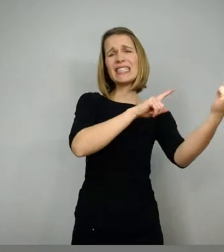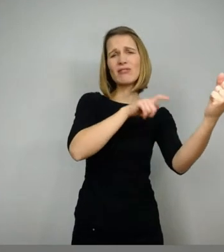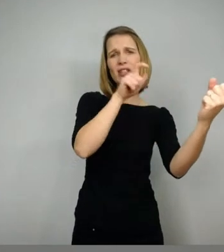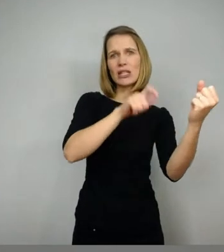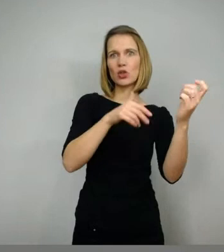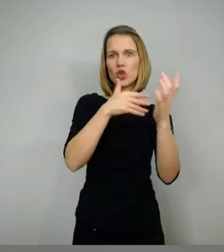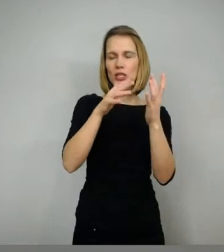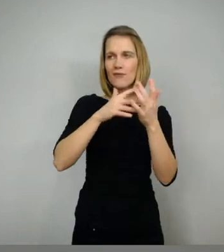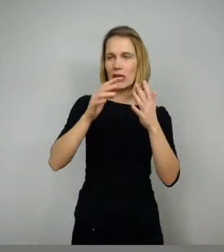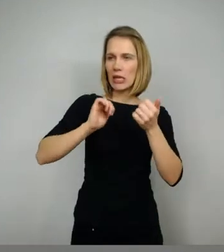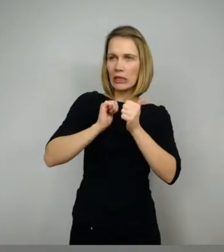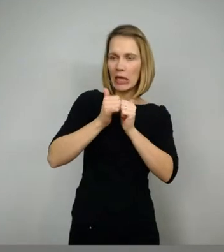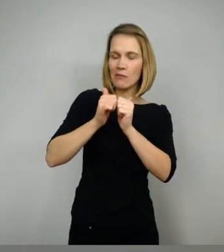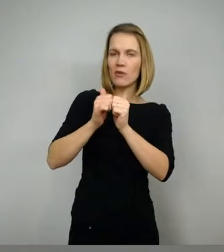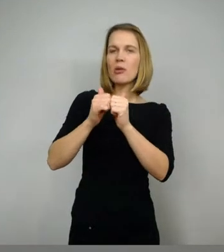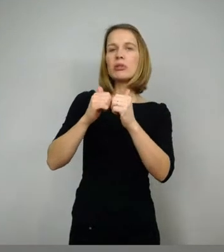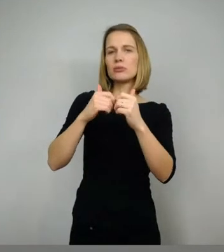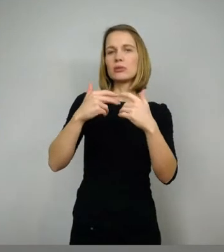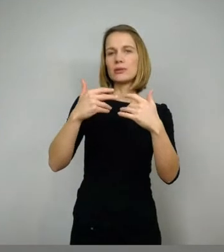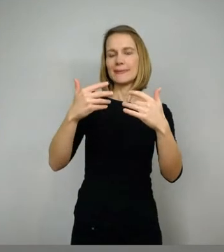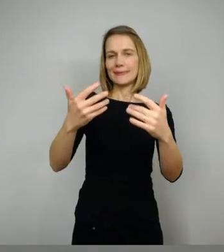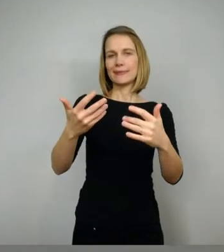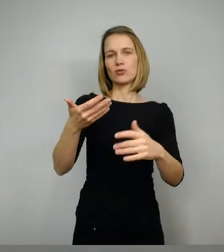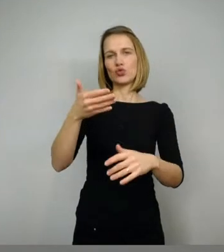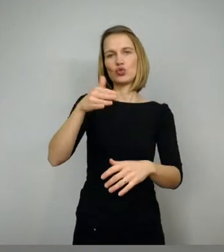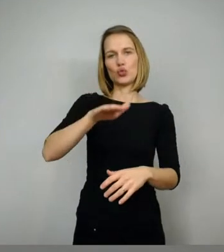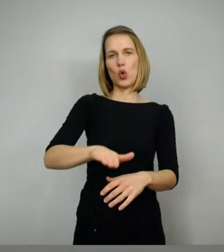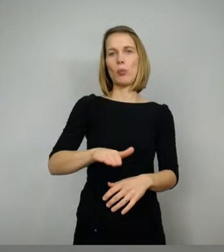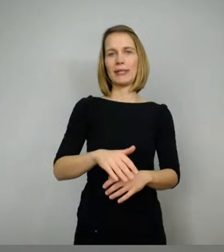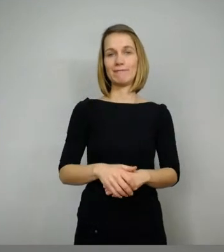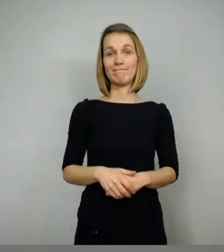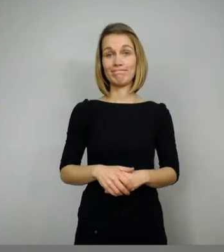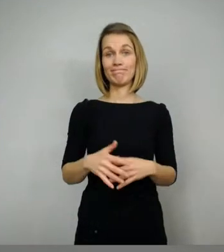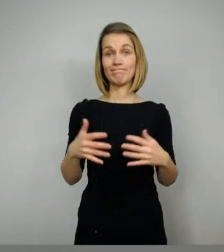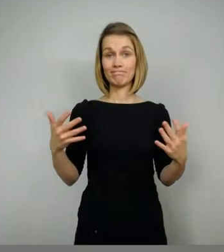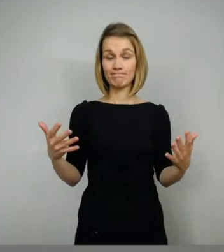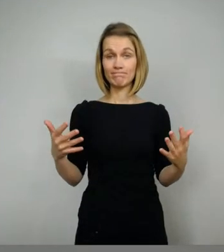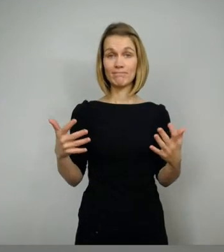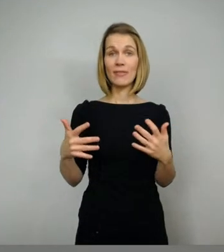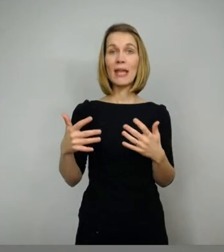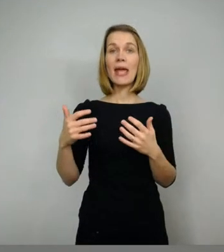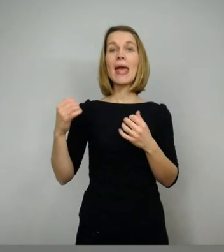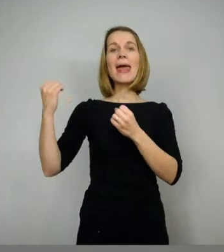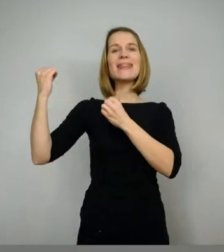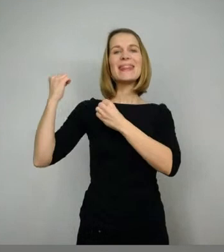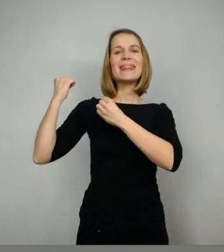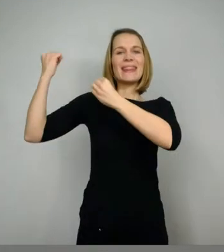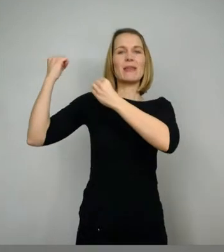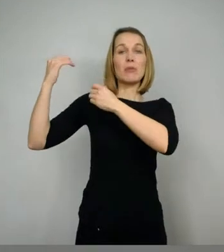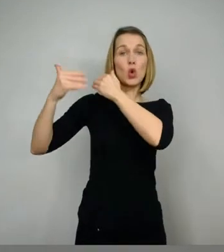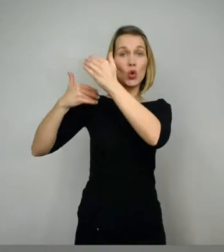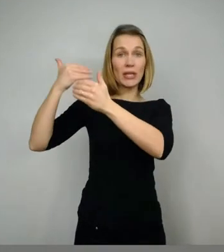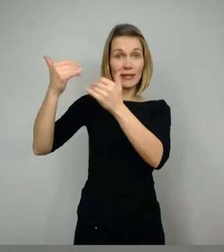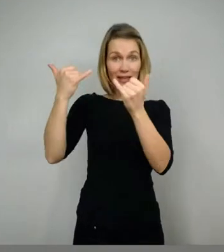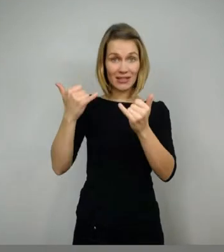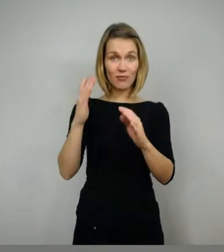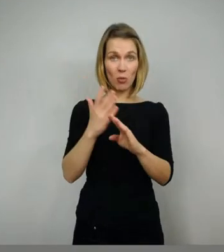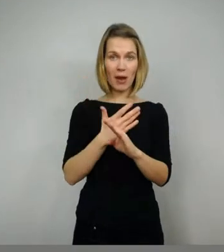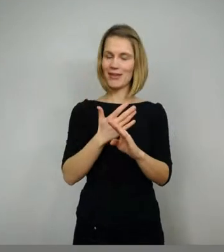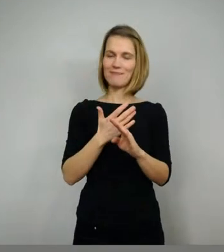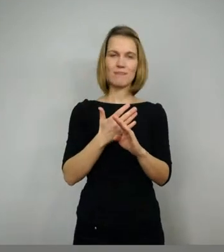Blumenbett. Das Nibelungenlied ist hier noch nicht zu Ende, aber Siegfrieds Geschichte ist zu Ende. Wie gesagt, er